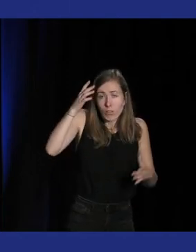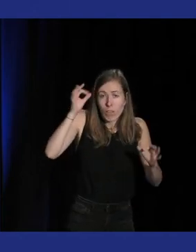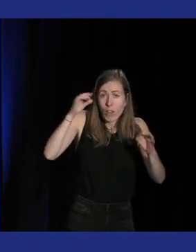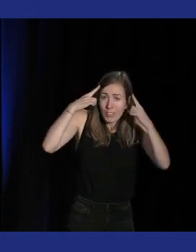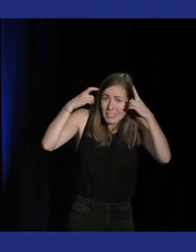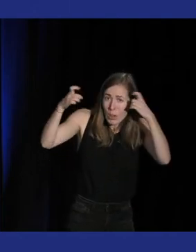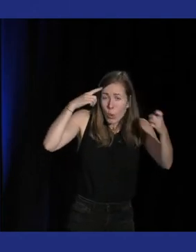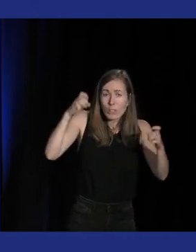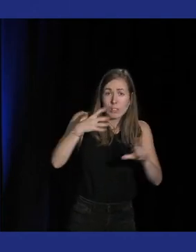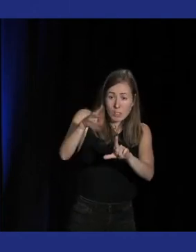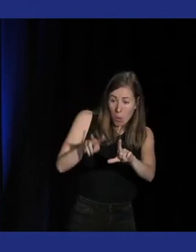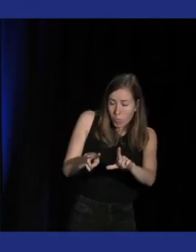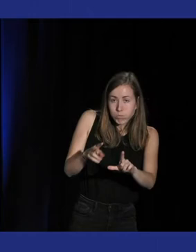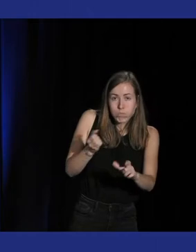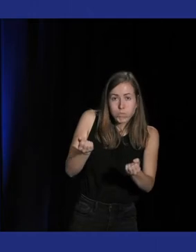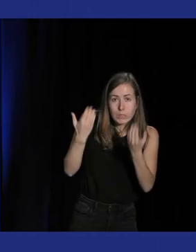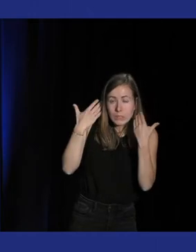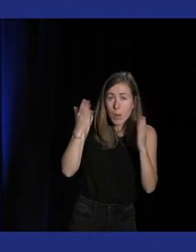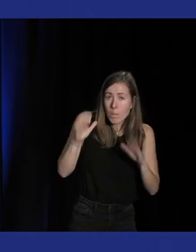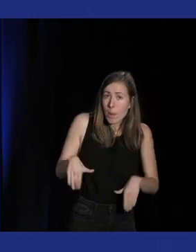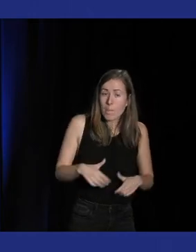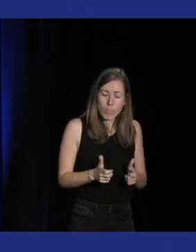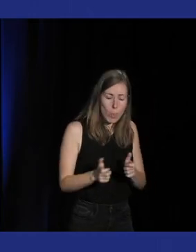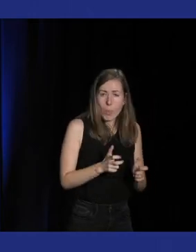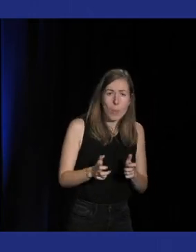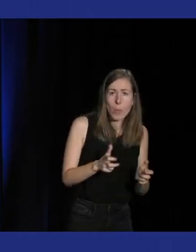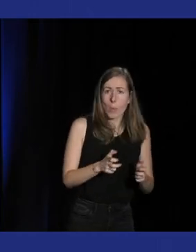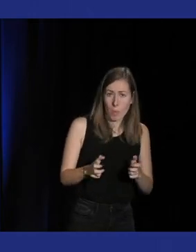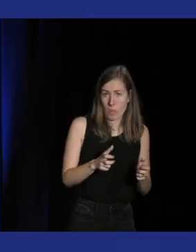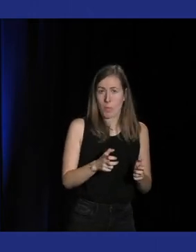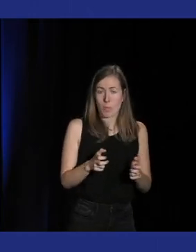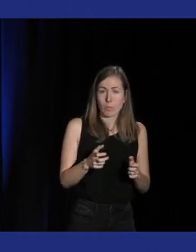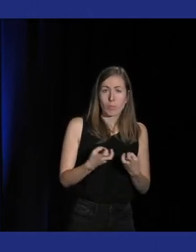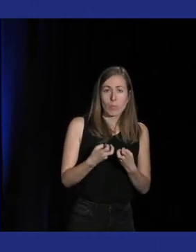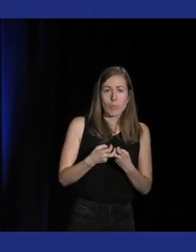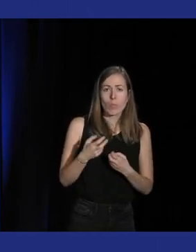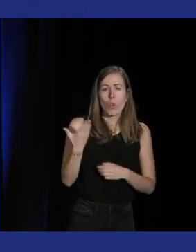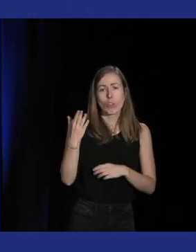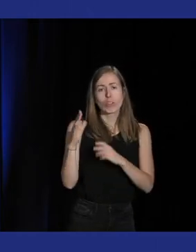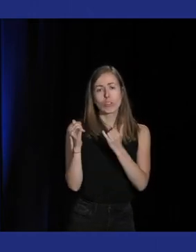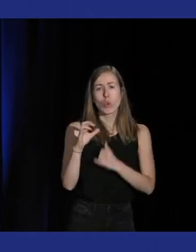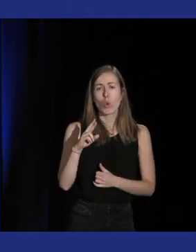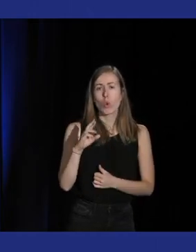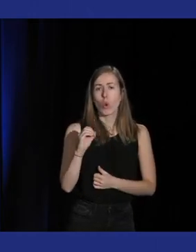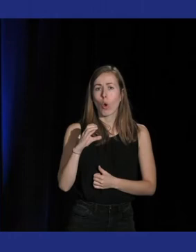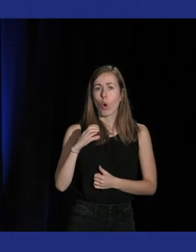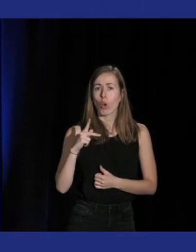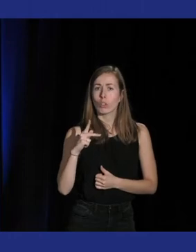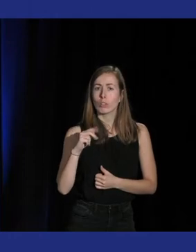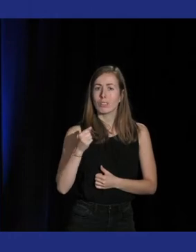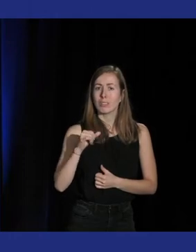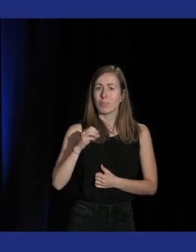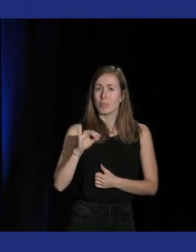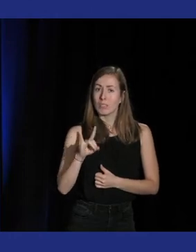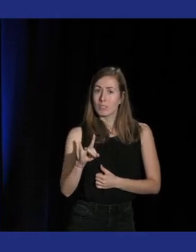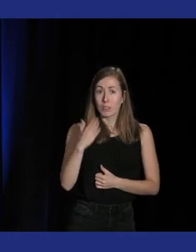ne pas savoir les une partition que d'autres jeux peuvent pratiquement plus reprendre je pense à Rocksmith par exemple où c'est beaucoup plus compliqué d'appréhender le